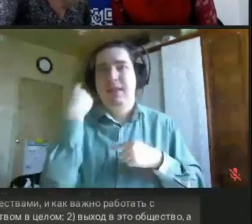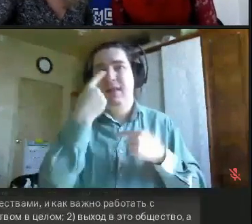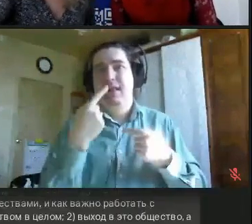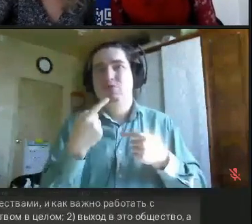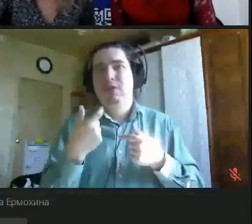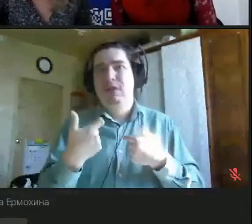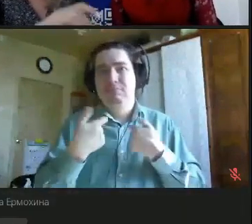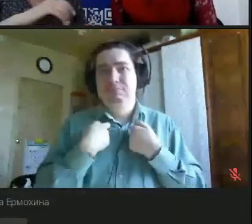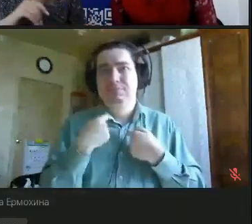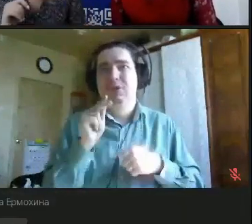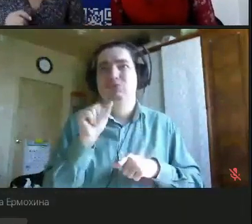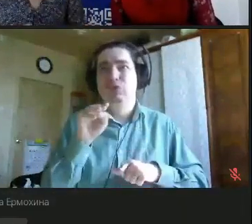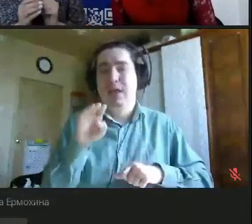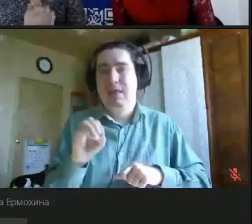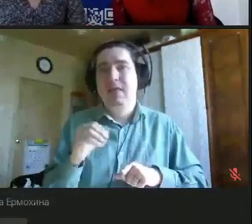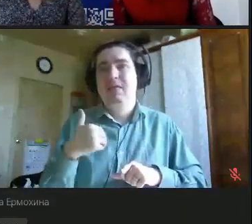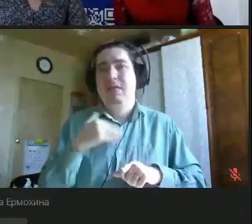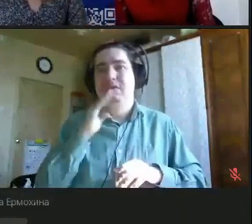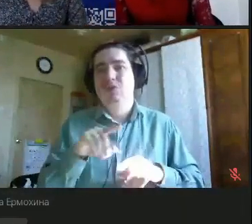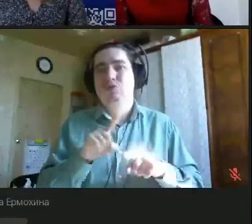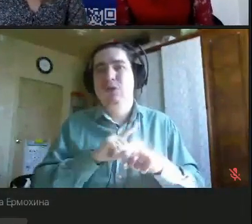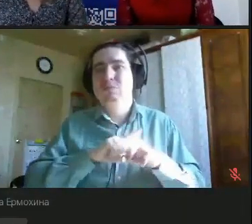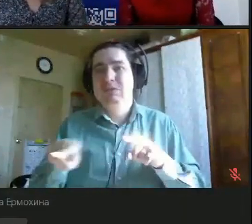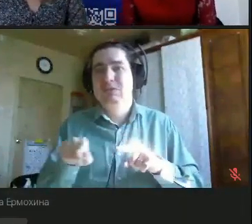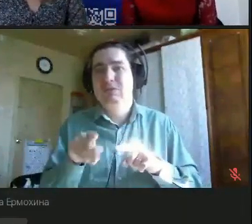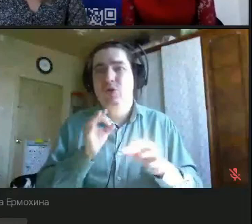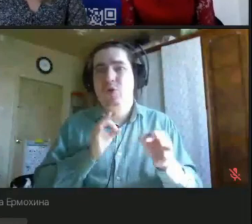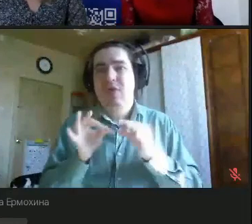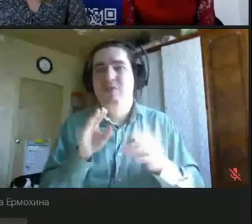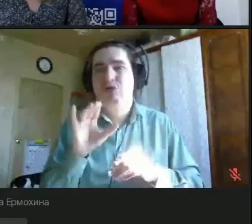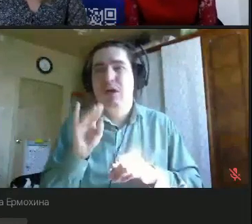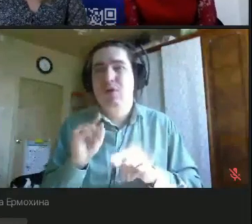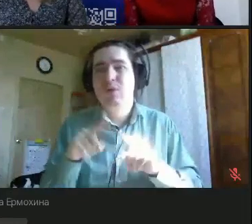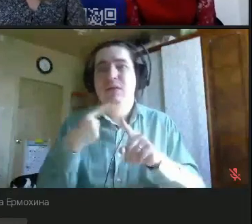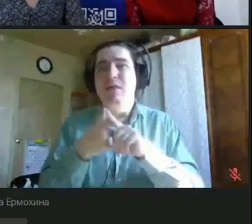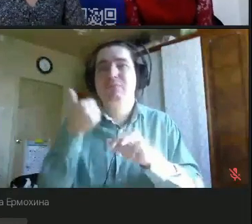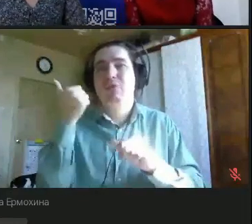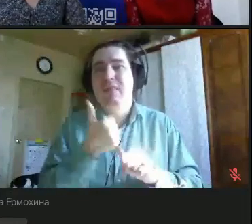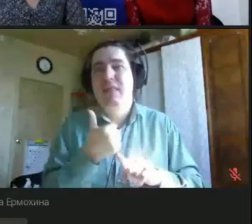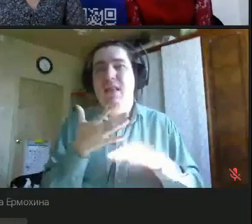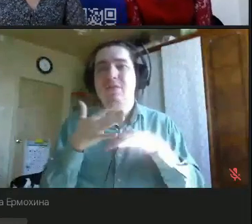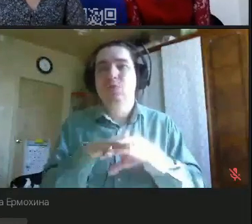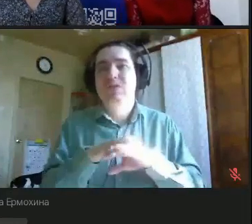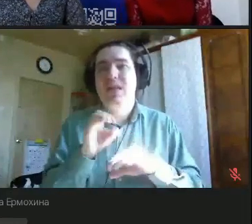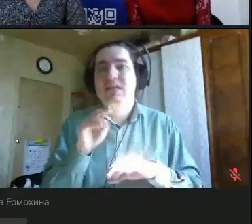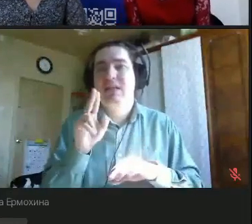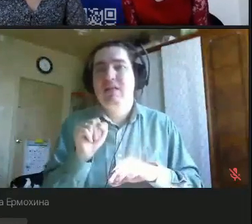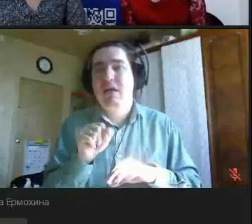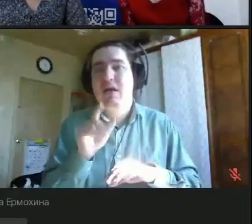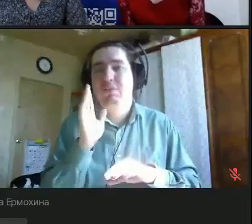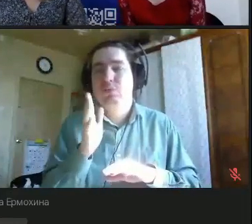отвечаю, и я думаю, что мы будем со всеми на связи. Да. Спасибо вам огромное. Спасибо большое.